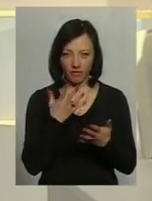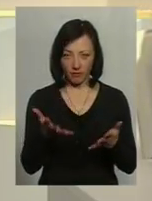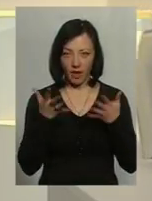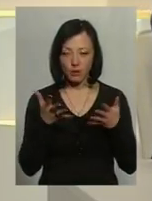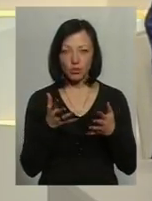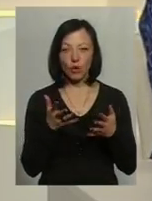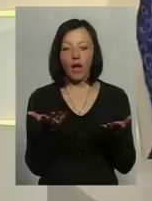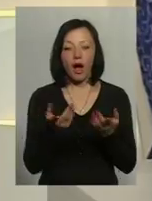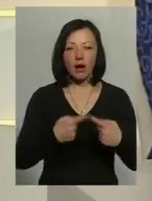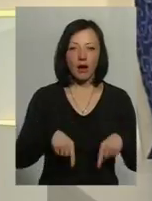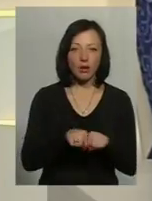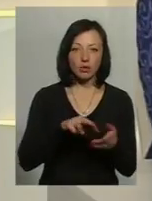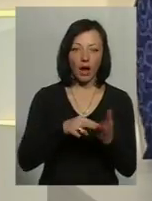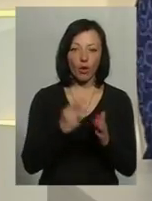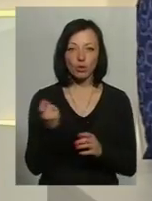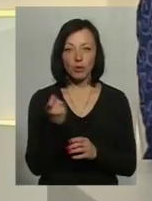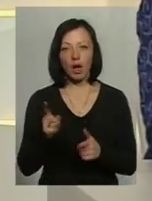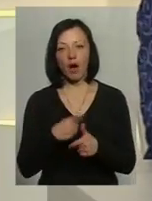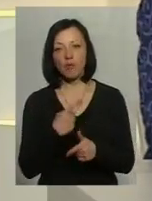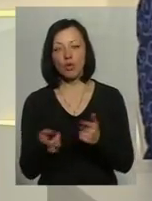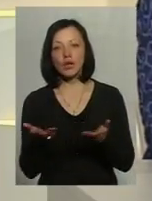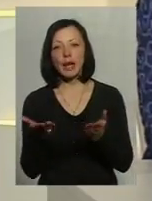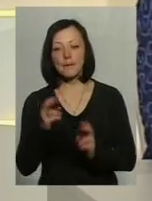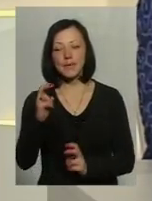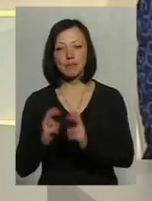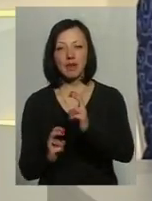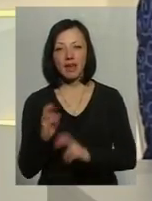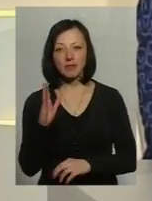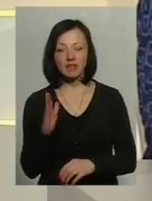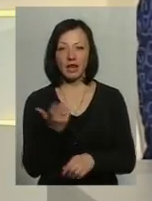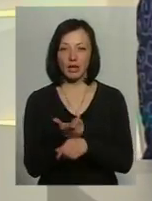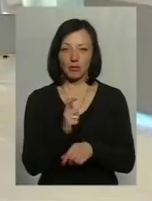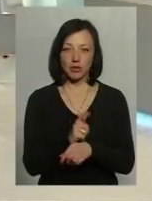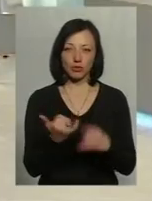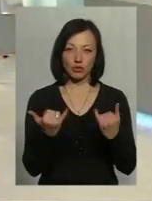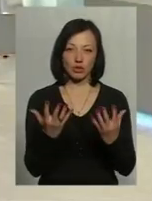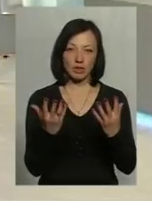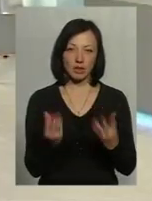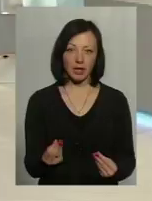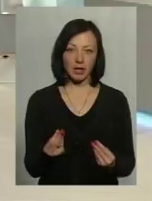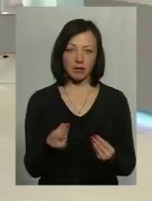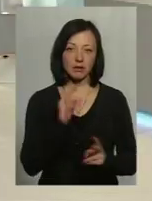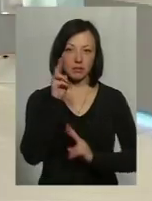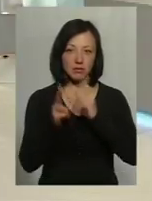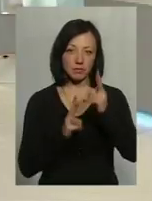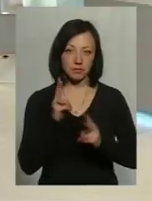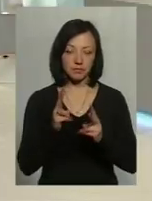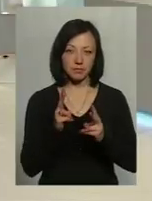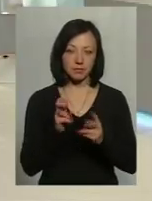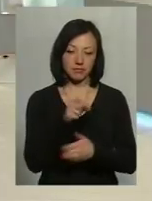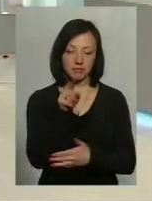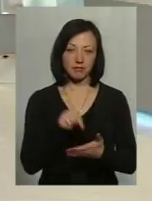економіки, або ж до яких підприємств найбільше на сьогодні запитання? Ну,